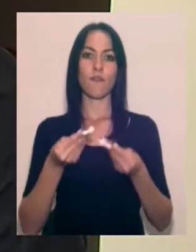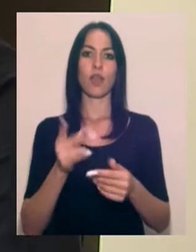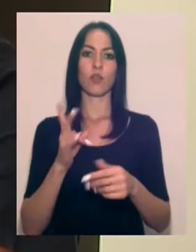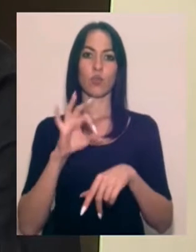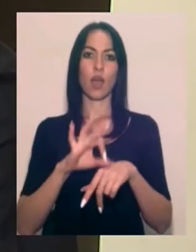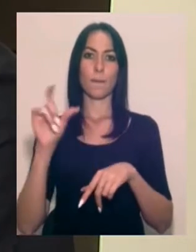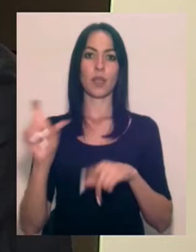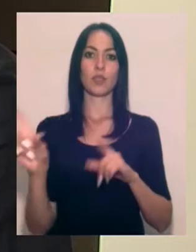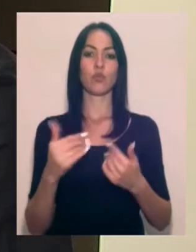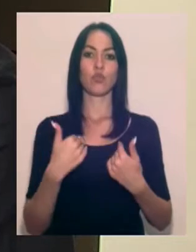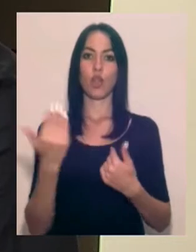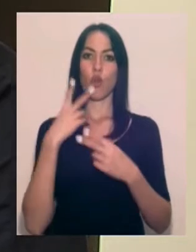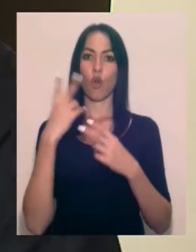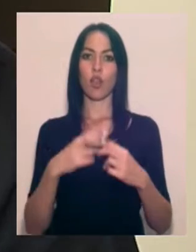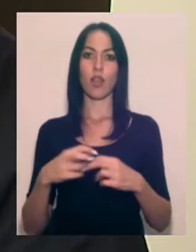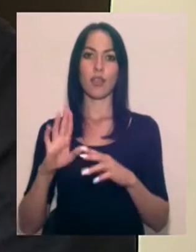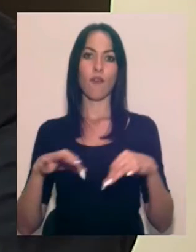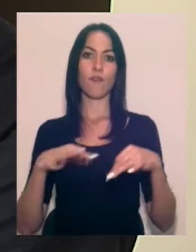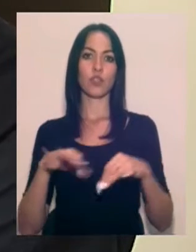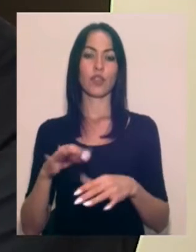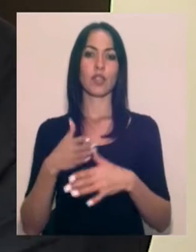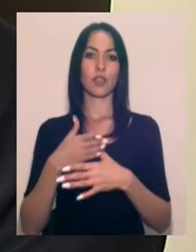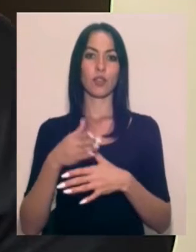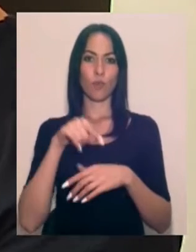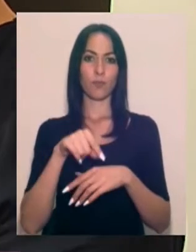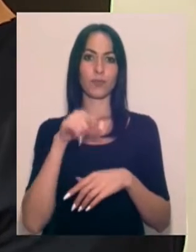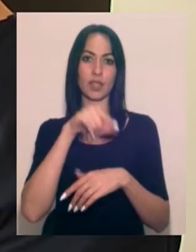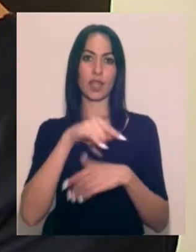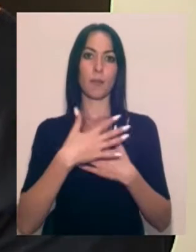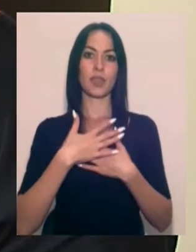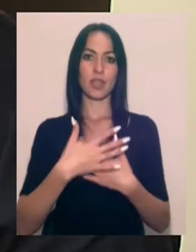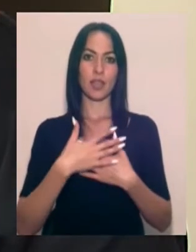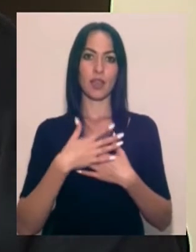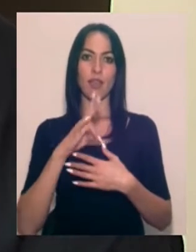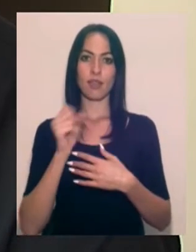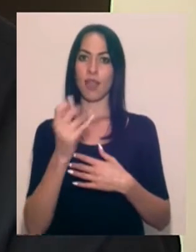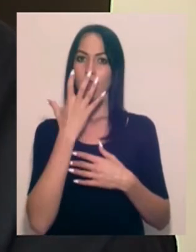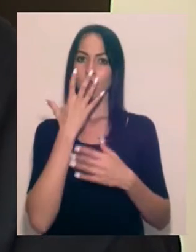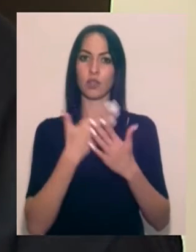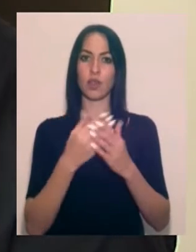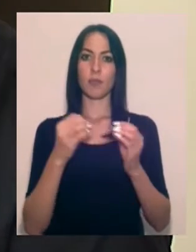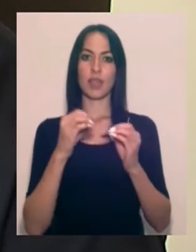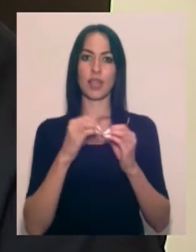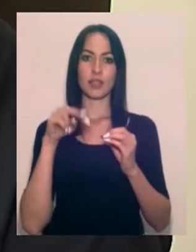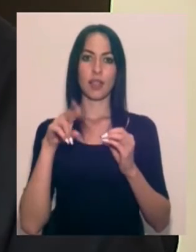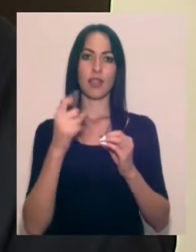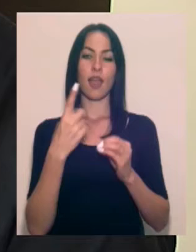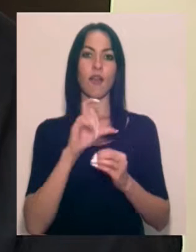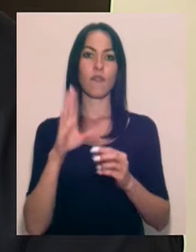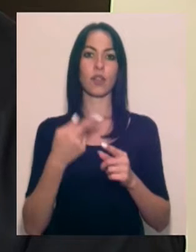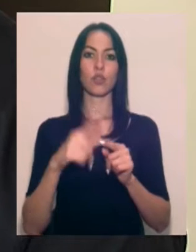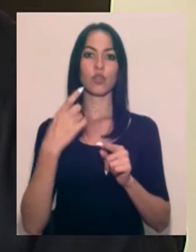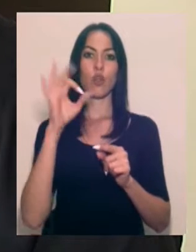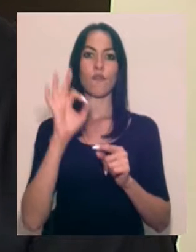що я його оглядаю в швидкій допомозі, і він там дихає на концентрованому кисню 10 літрів на хвилину, це 100% кисень.